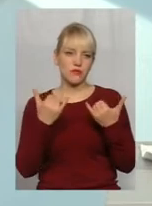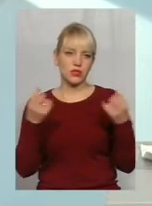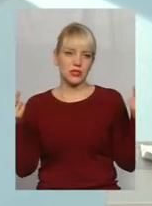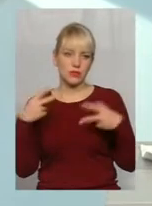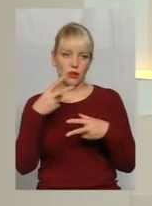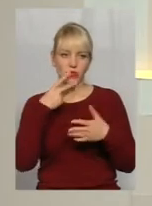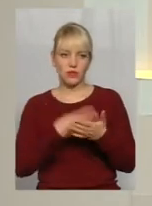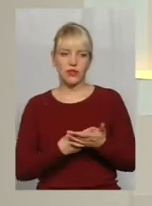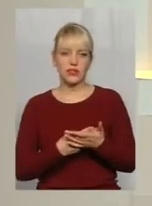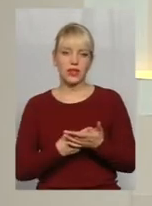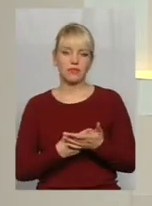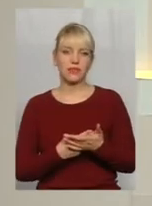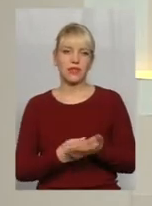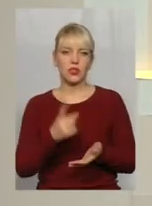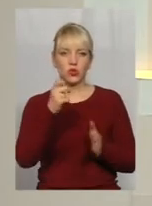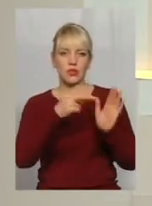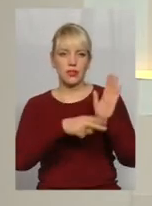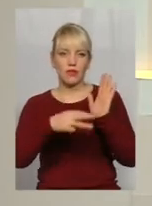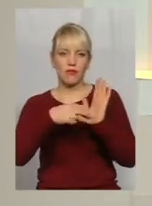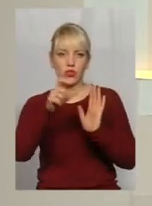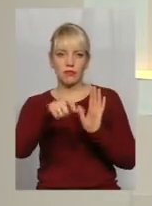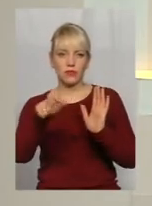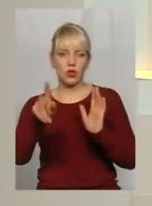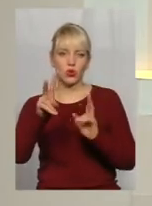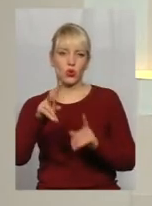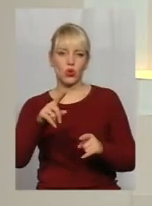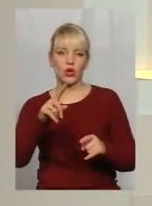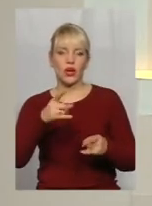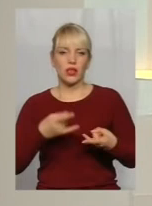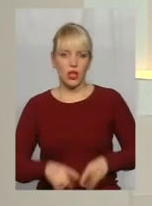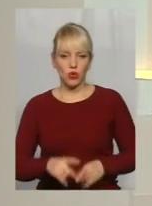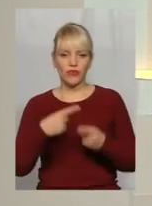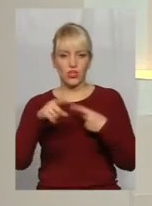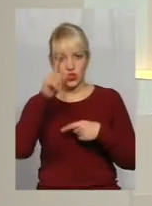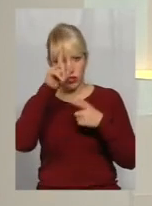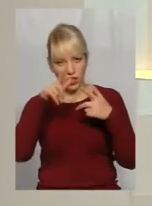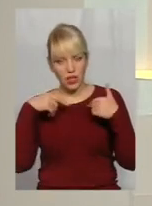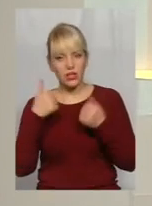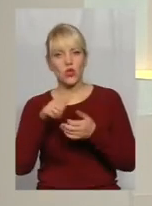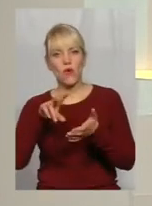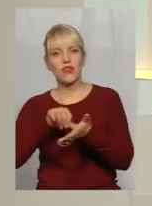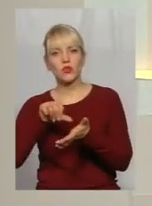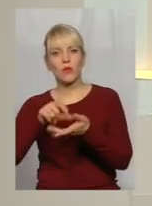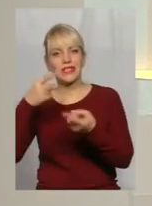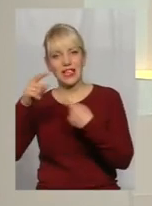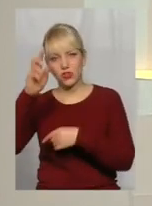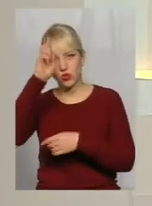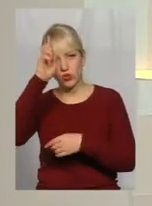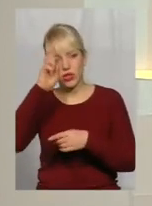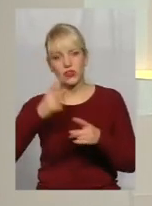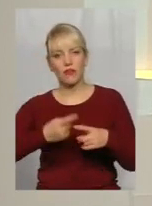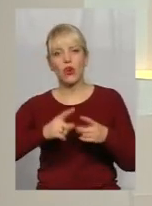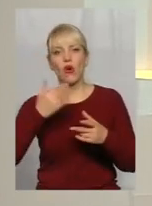цифру. Так, 178 спортсменів, які родом з іншої країни, але виступають за інші країни. Скажіть, будь ласка, на вашу думку,